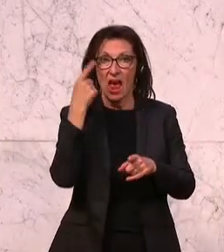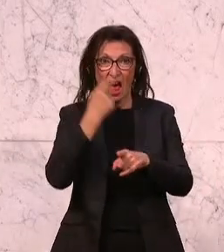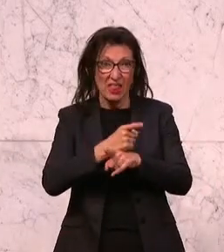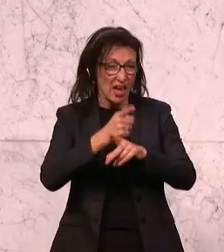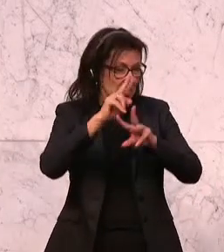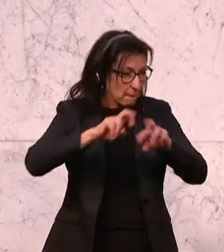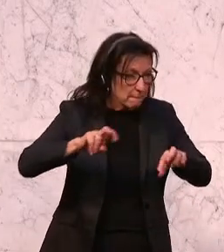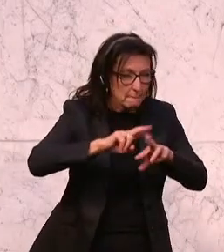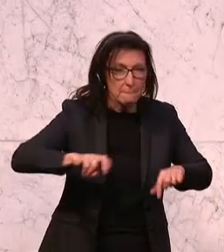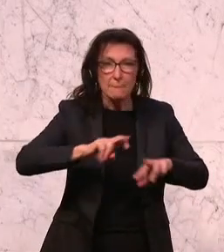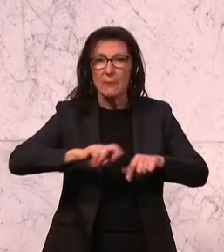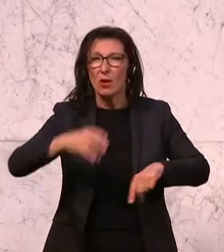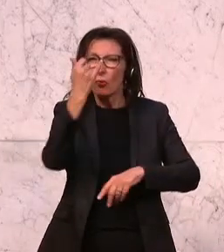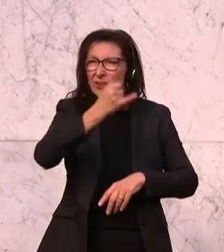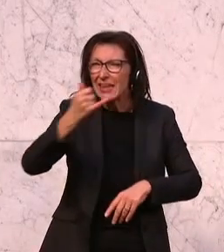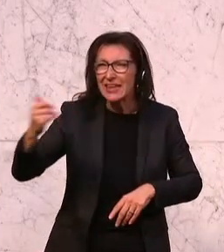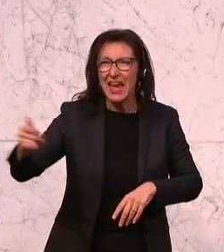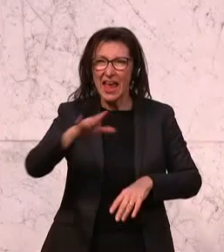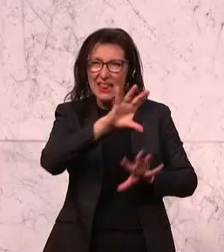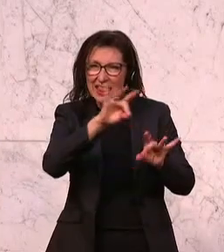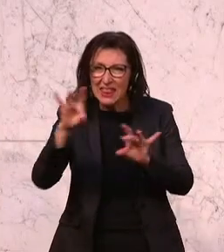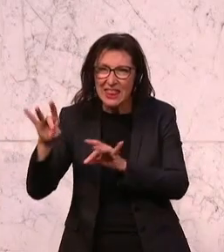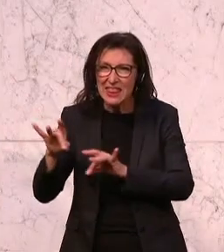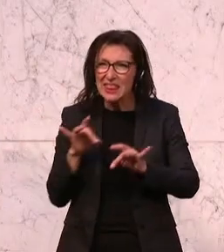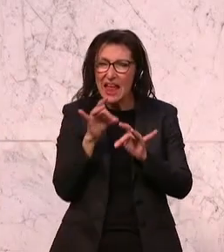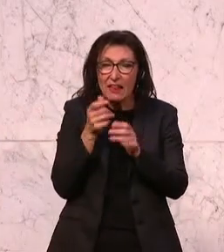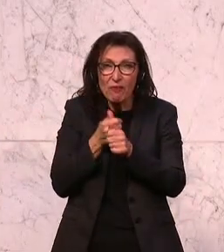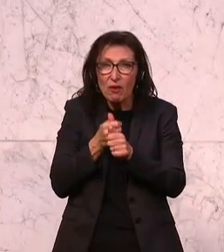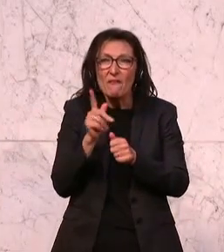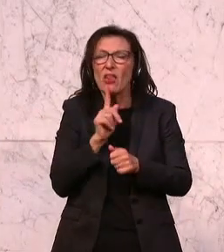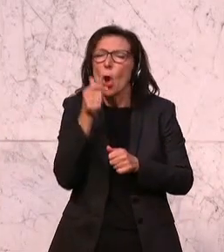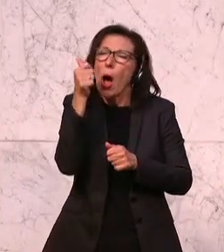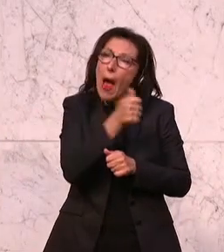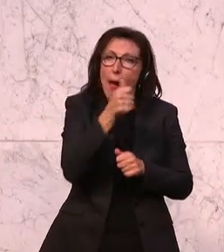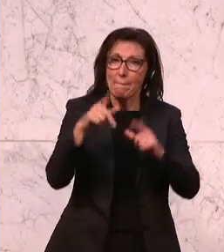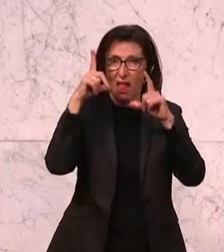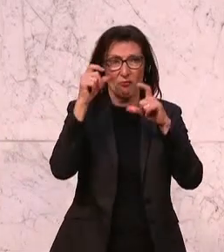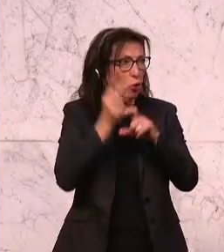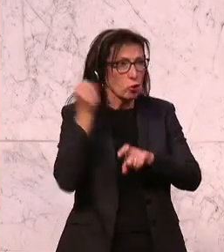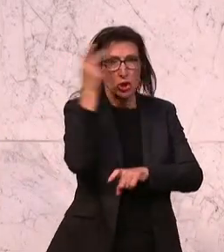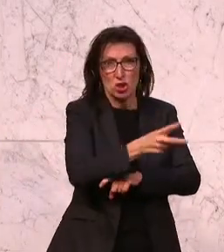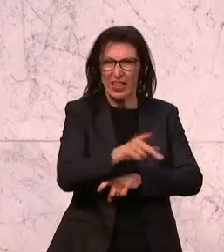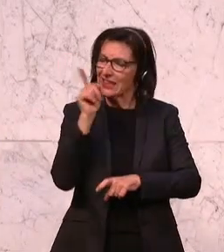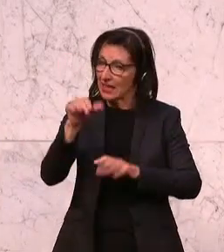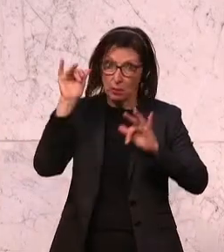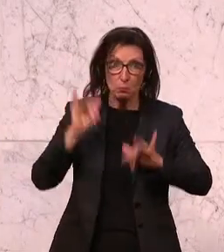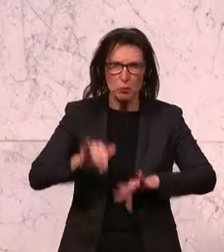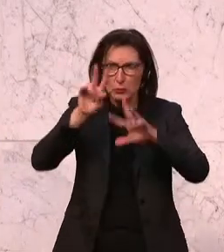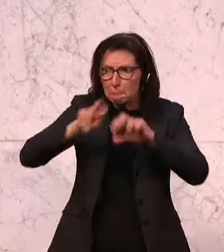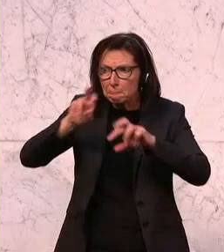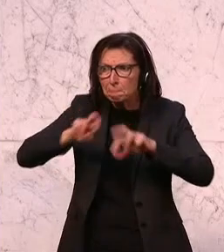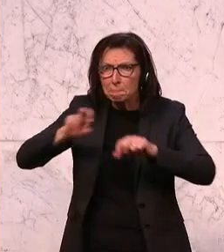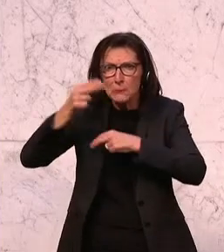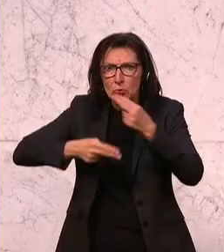jedes einzelnen Täters in diesem Bereich, der nur ein Bild weitergeschickt hat von so einem Kind, das gehört verfolgt und das